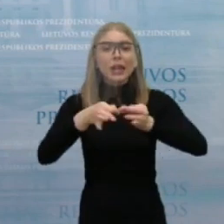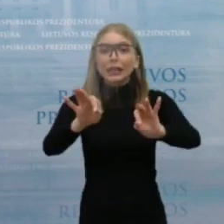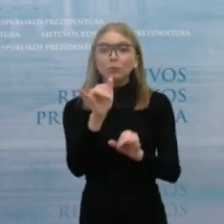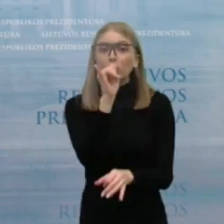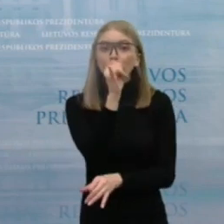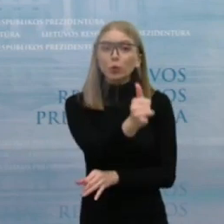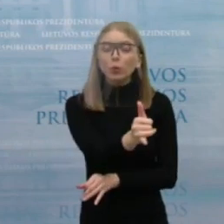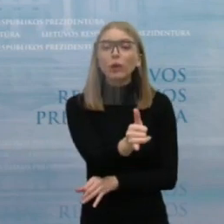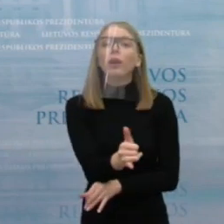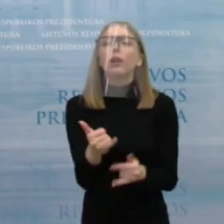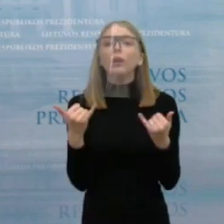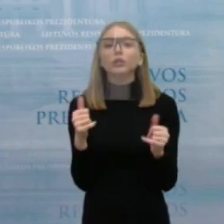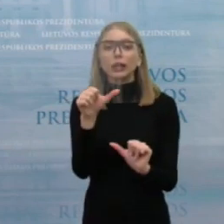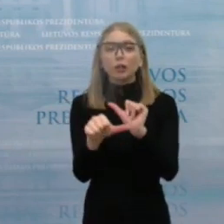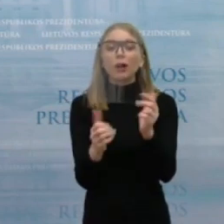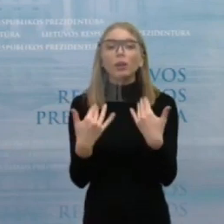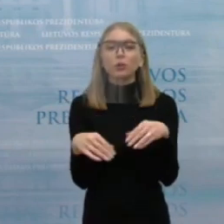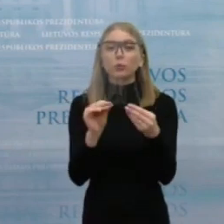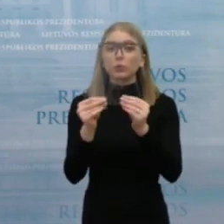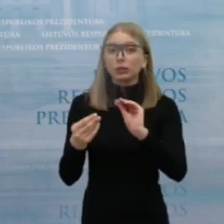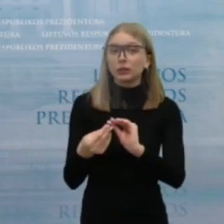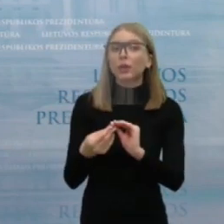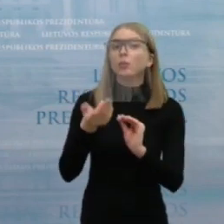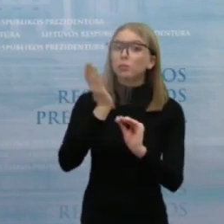susitarimas dėl miškų ši reikalą gadėtų išjūdinti?